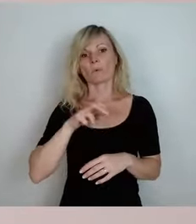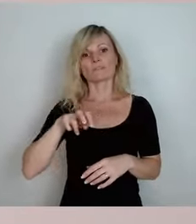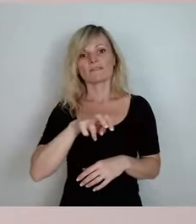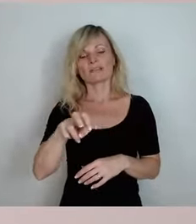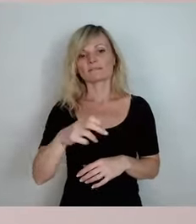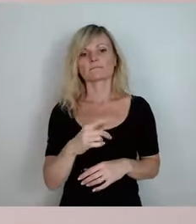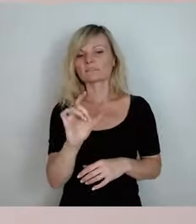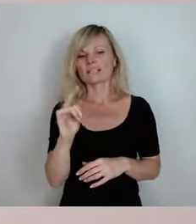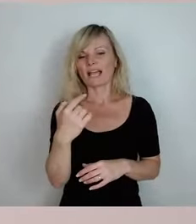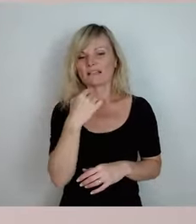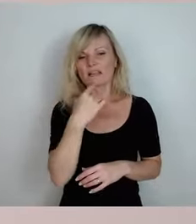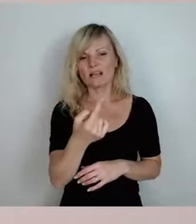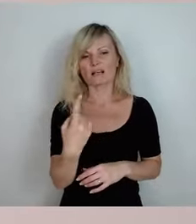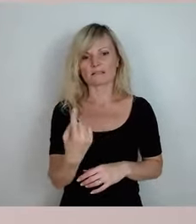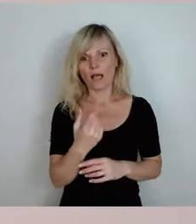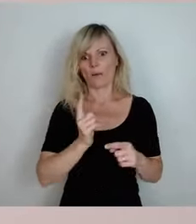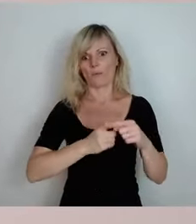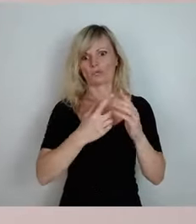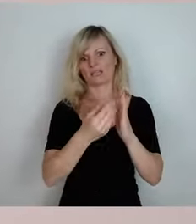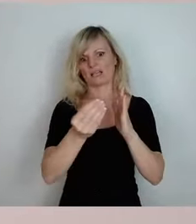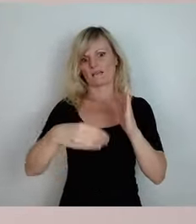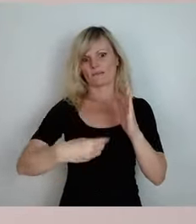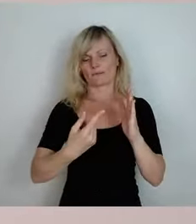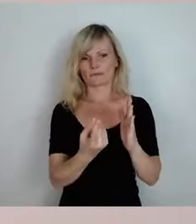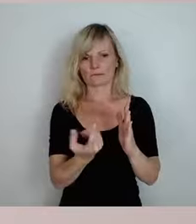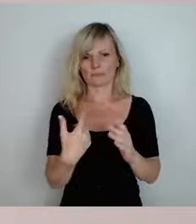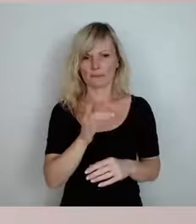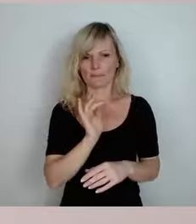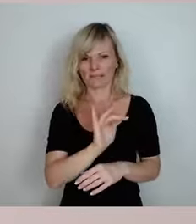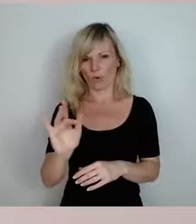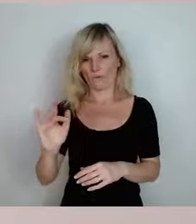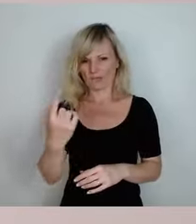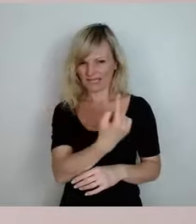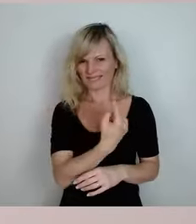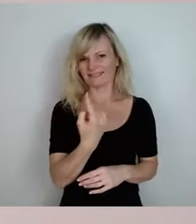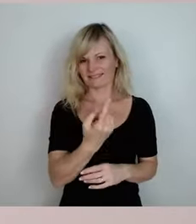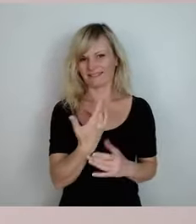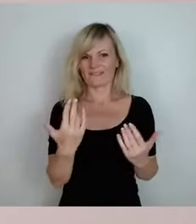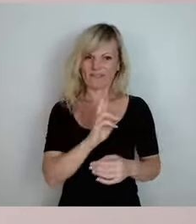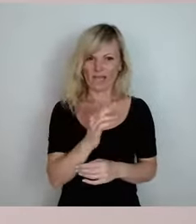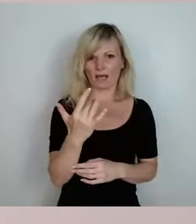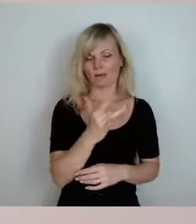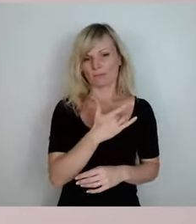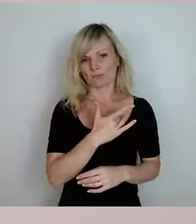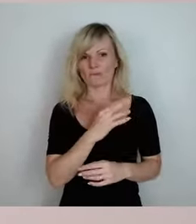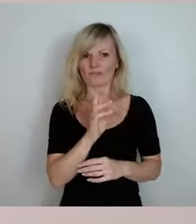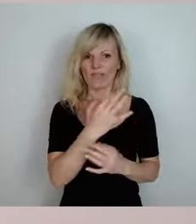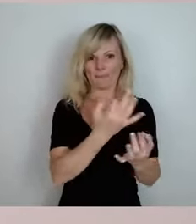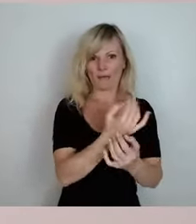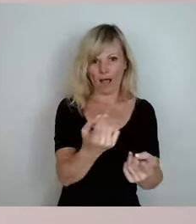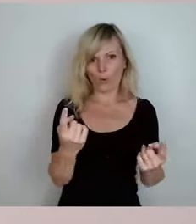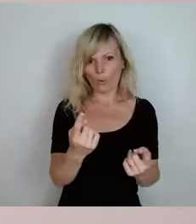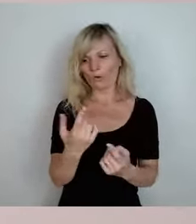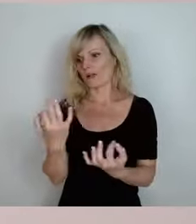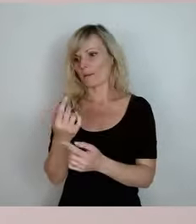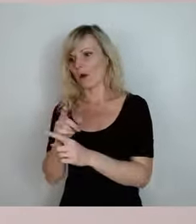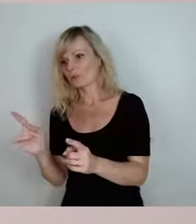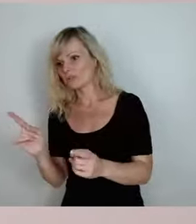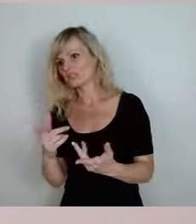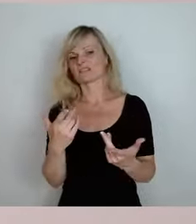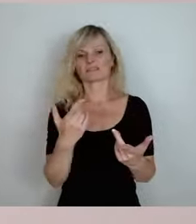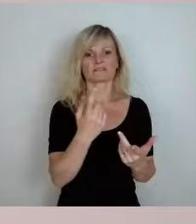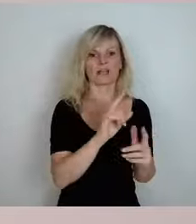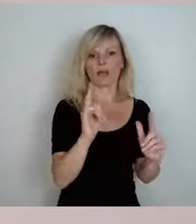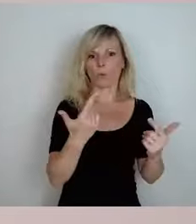Positives unterschreiben würde. Das heißt, die Betroffenheit ist natürlich das Entscheidende. Aber für mich ist klar, die Fläche eignet sich potenziell